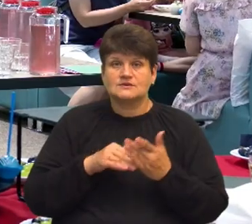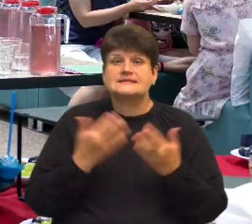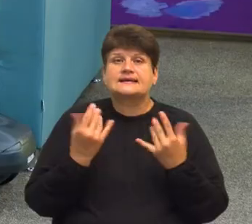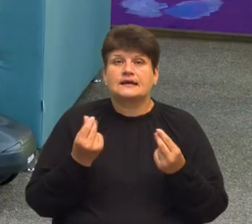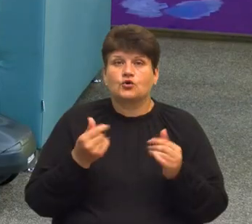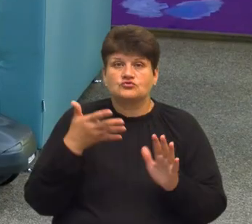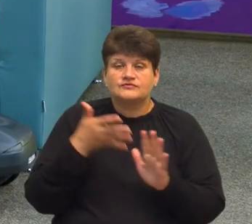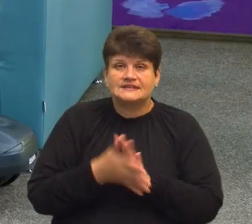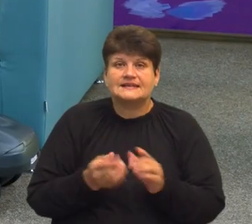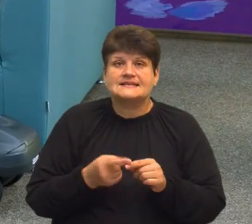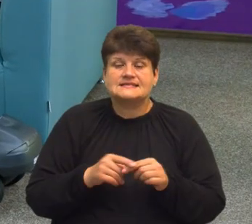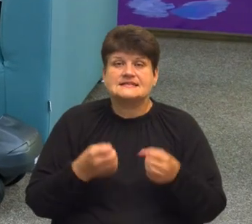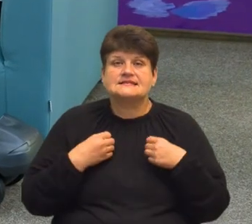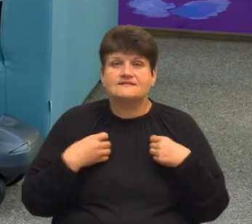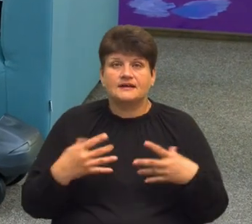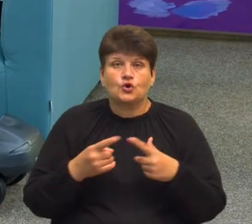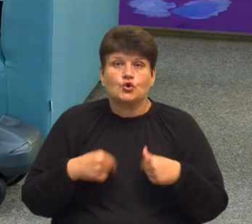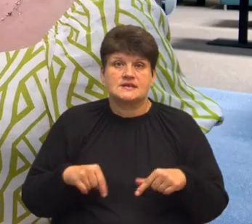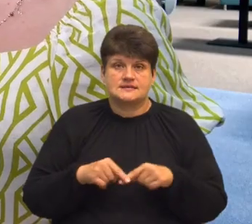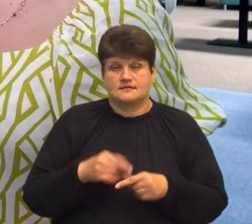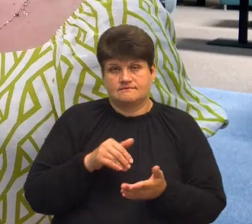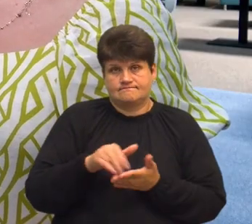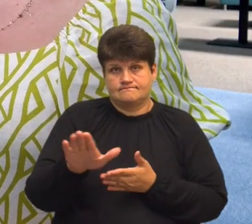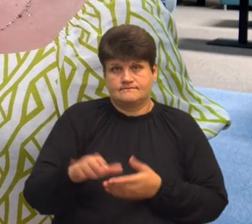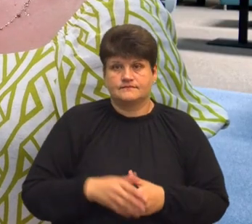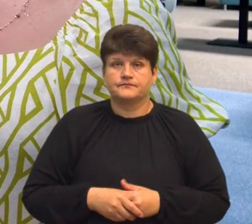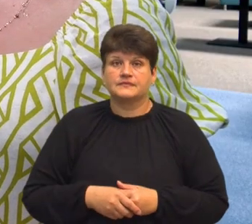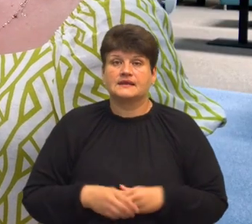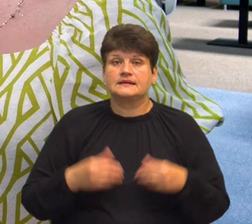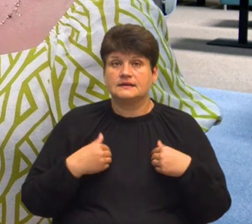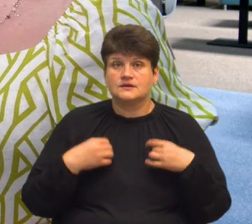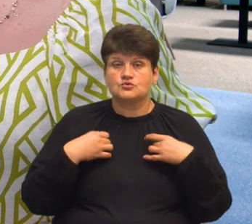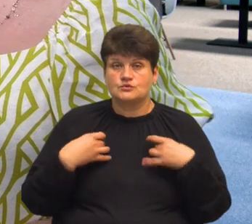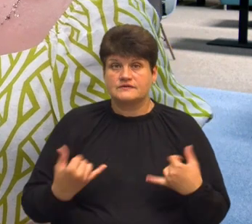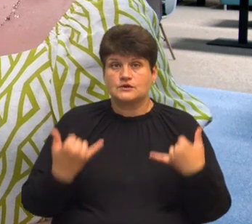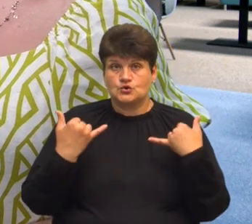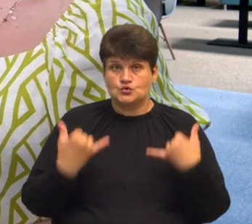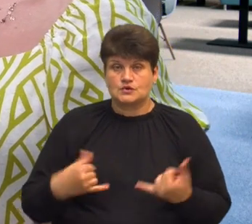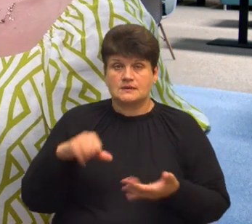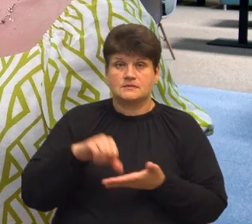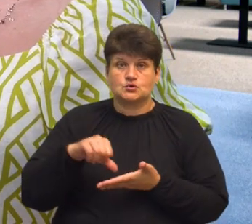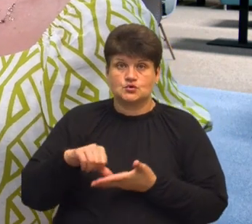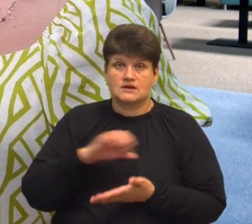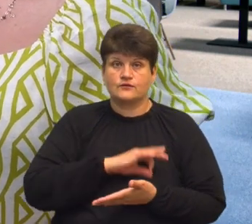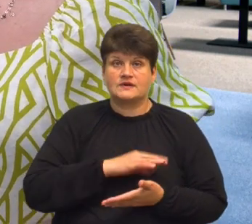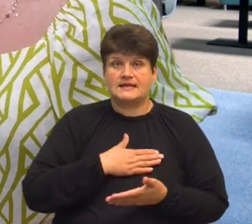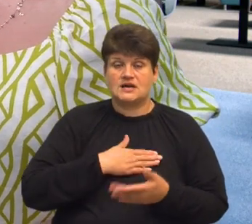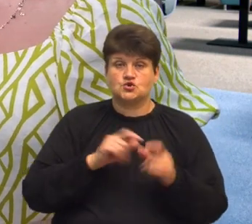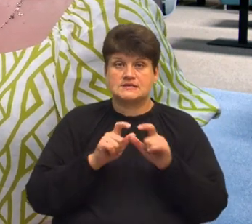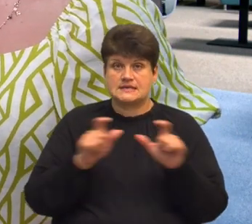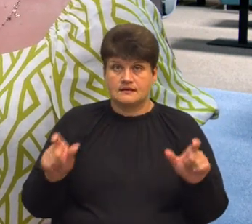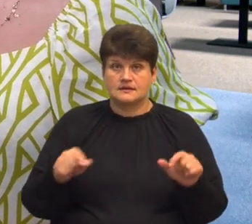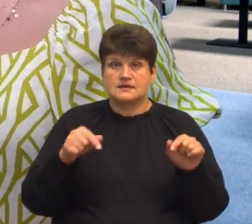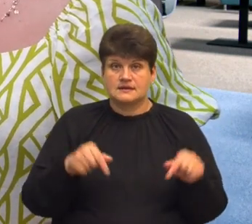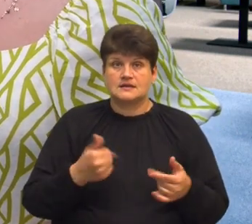витратили на це свято, організаторка говорити відмовилася. На нашому святі сьогодні присутні вихованці нашого закладу, їх є